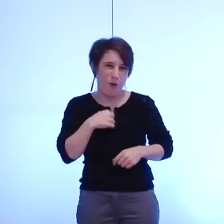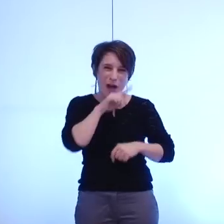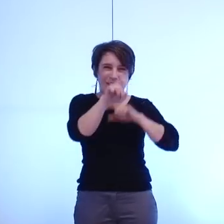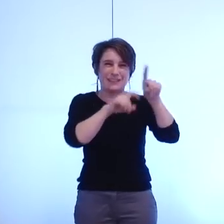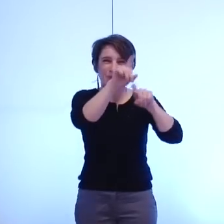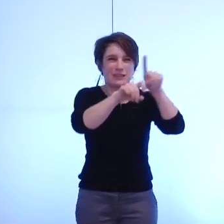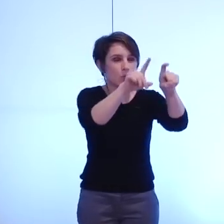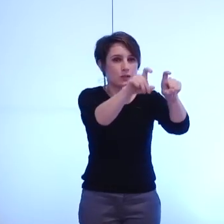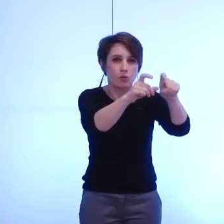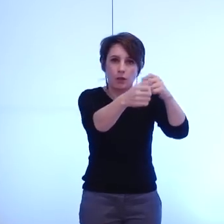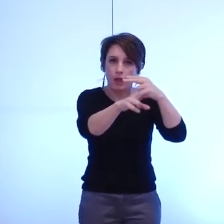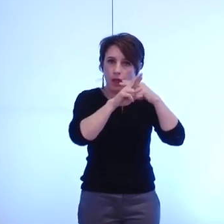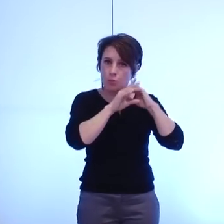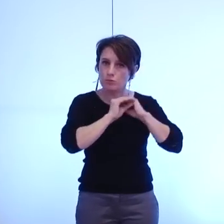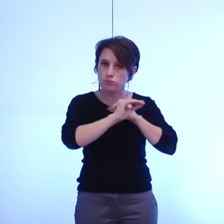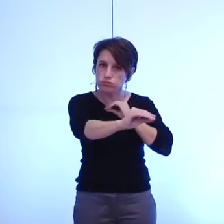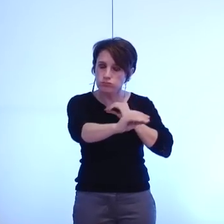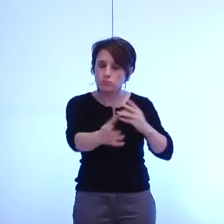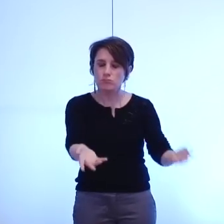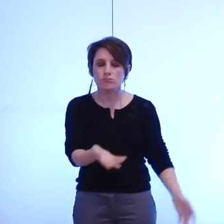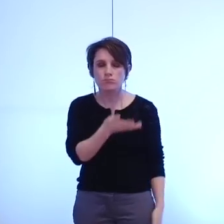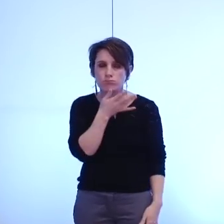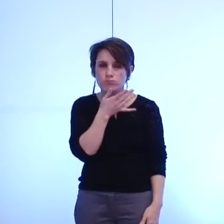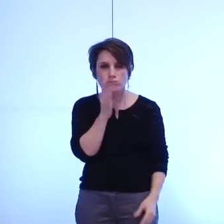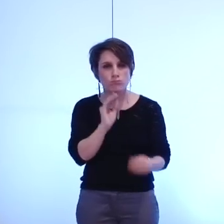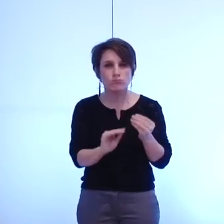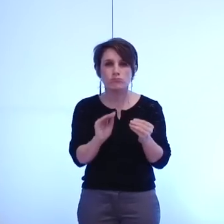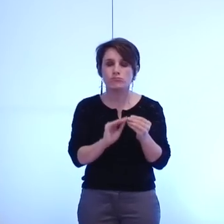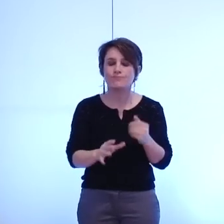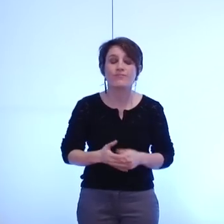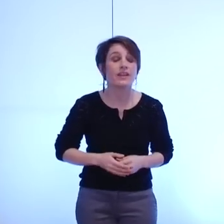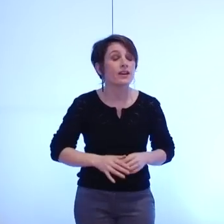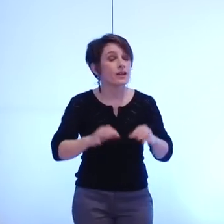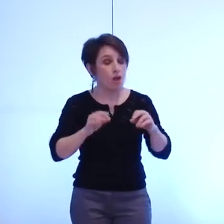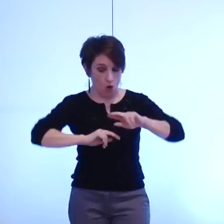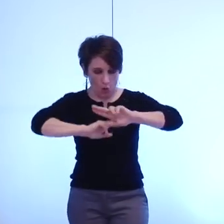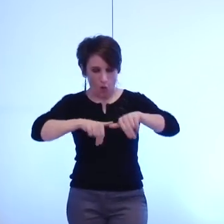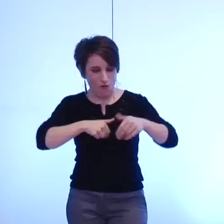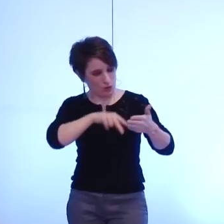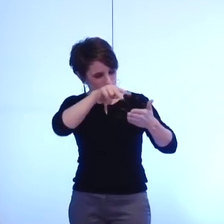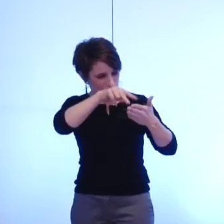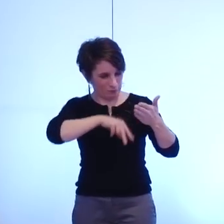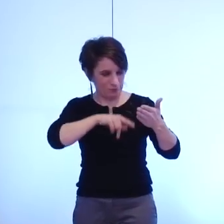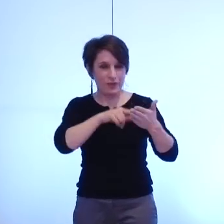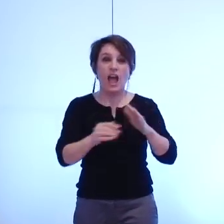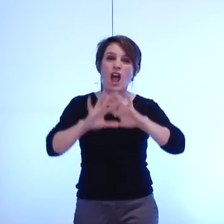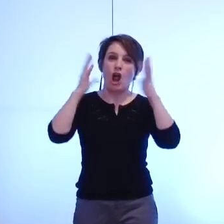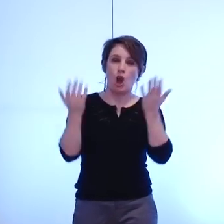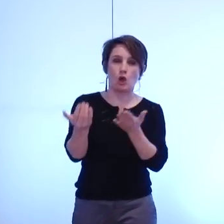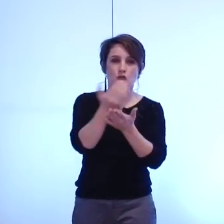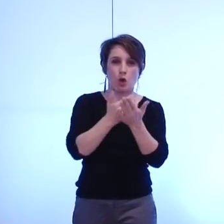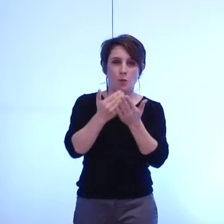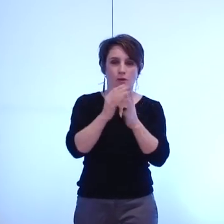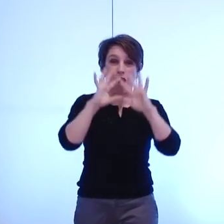pas des questions politiciennes je vais vous poser la question que l'on lit dans cette fameuse convention l'ensemble des recettes est perçu par la